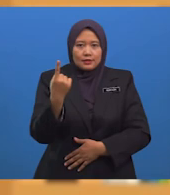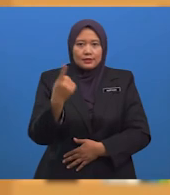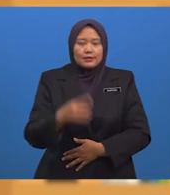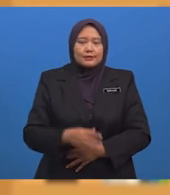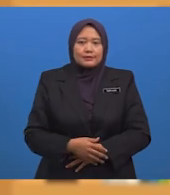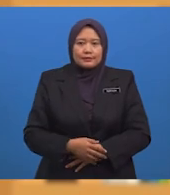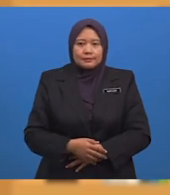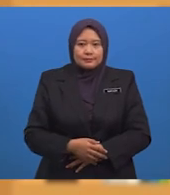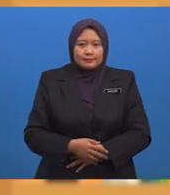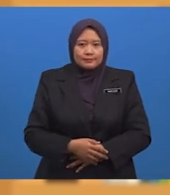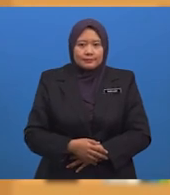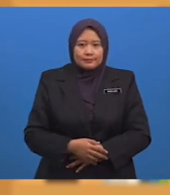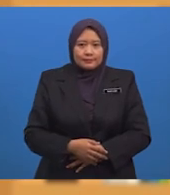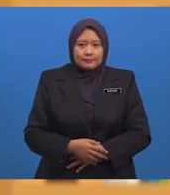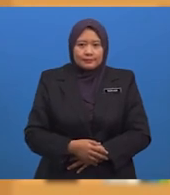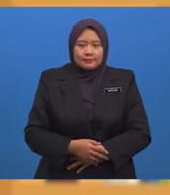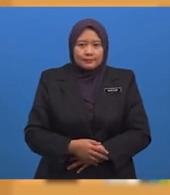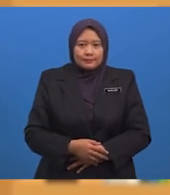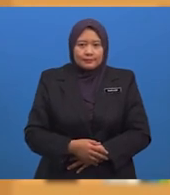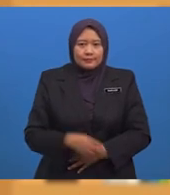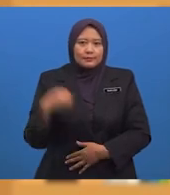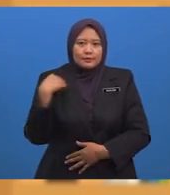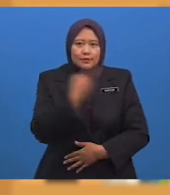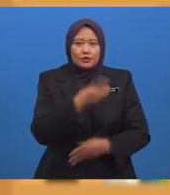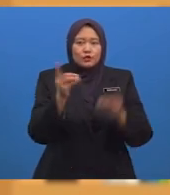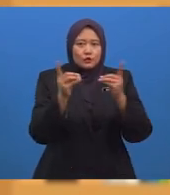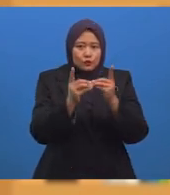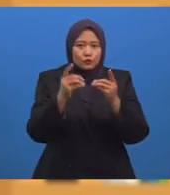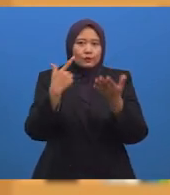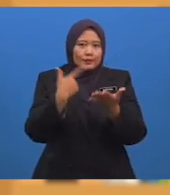Di Lain Kesempatan Kita Berjumpa Lagi